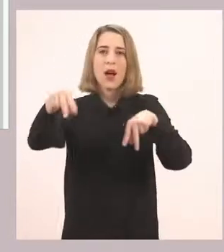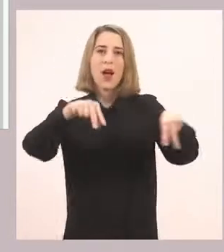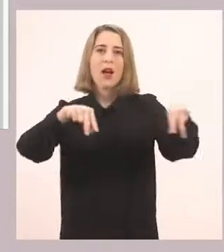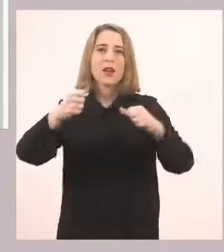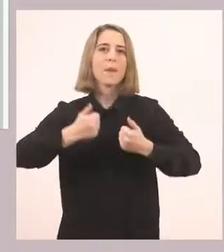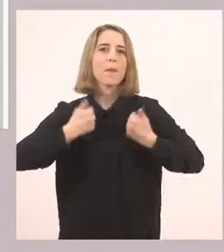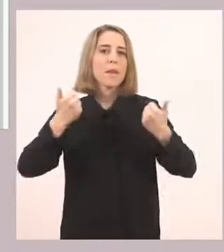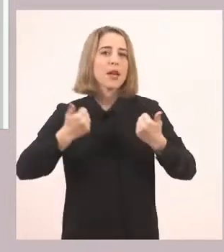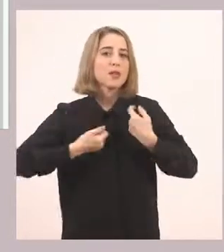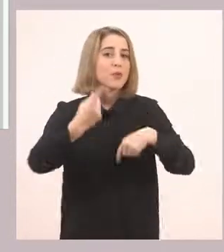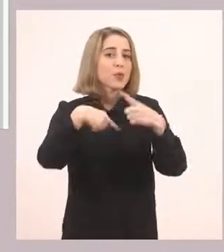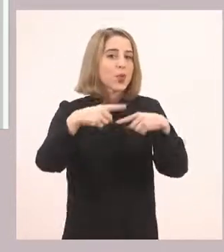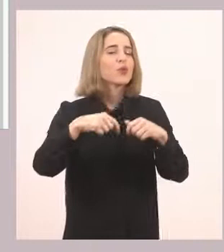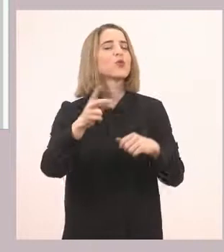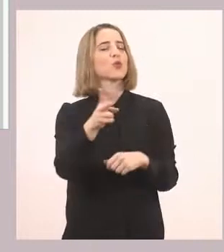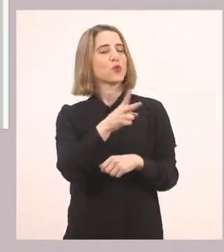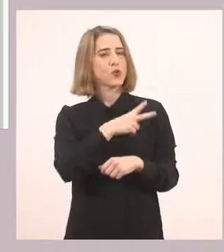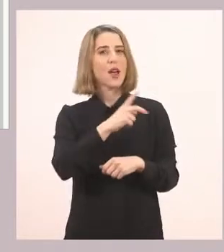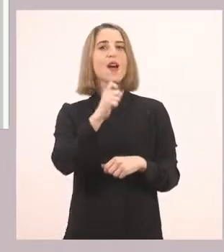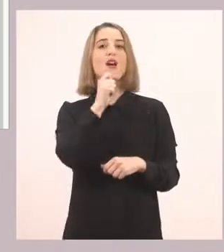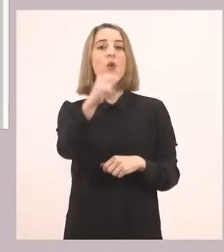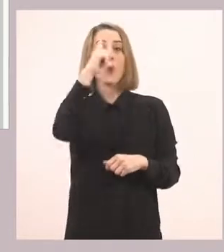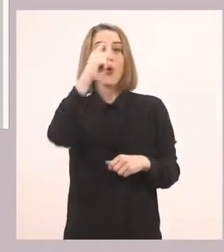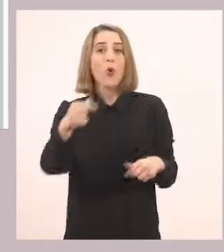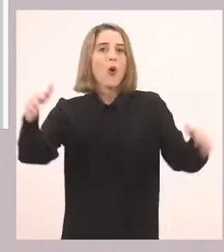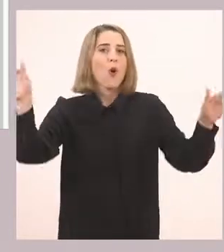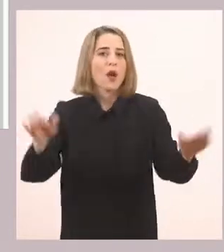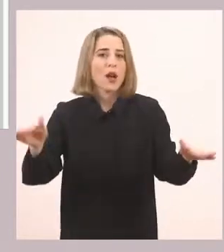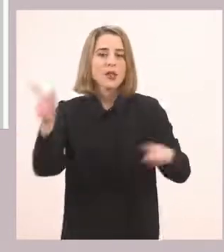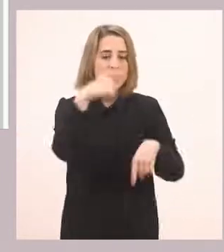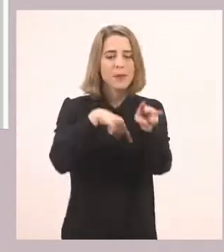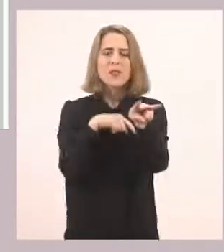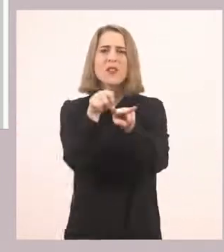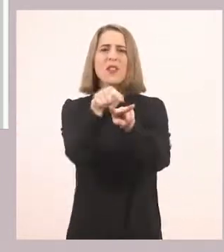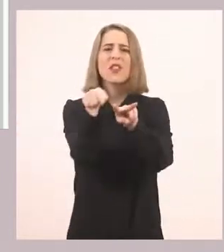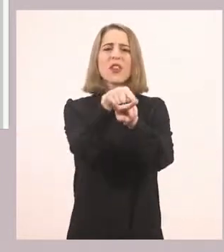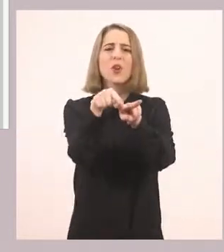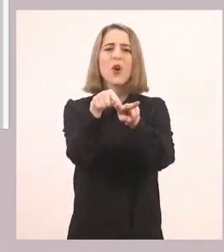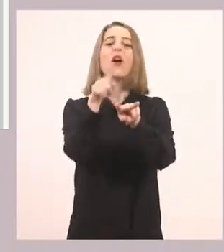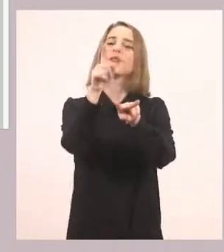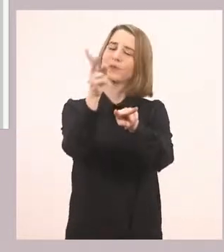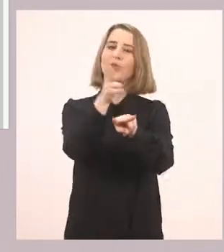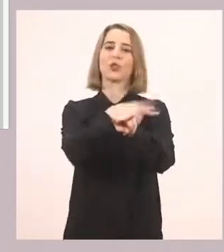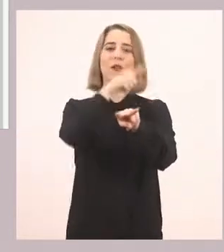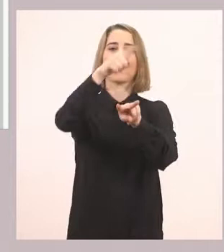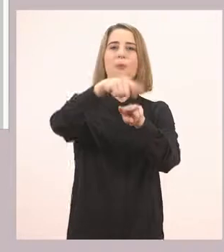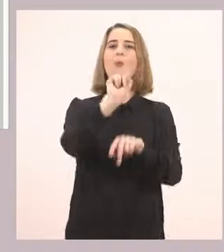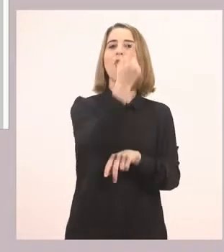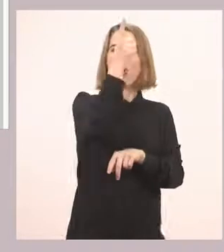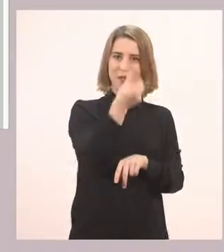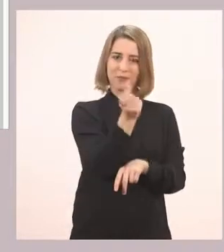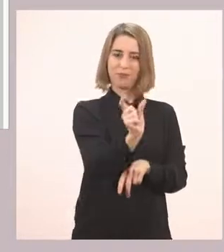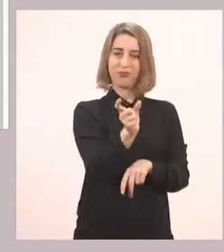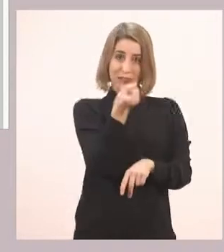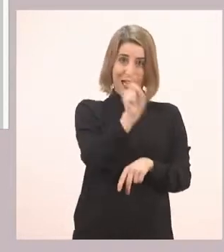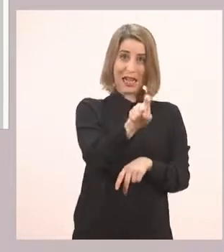ο κόρακας. Ωραία. Πού λέει κόρακας, κόρακας. Πολύ σωστά. Το παίρνω,